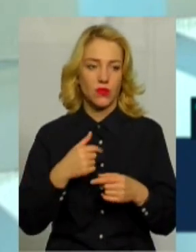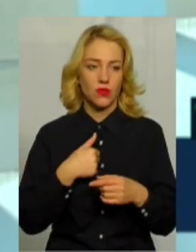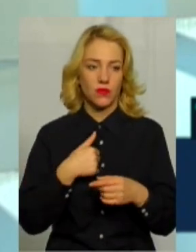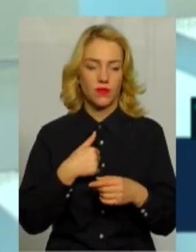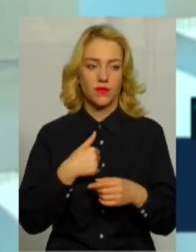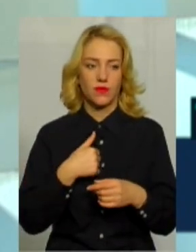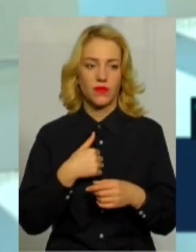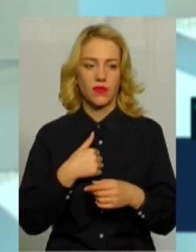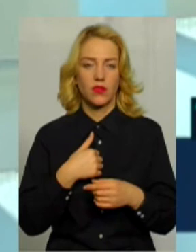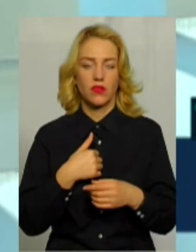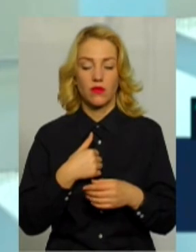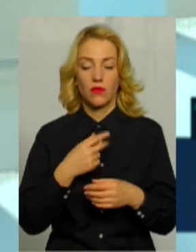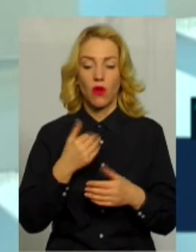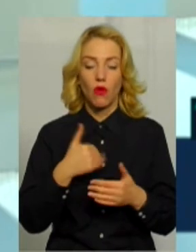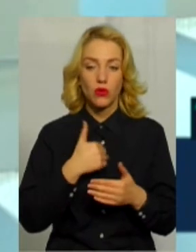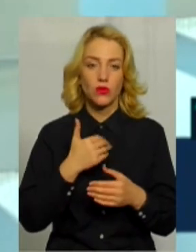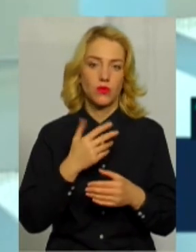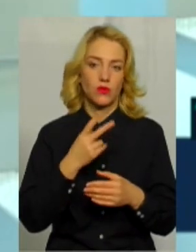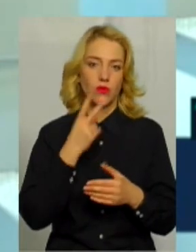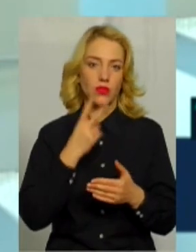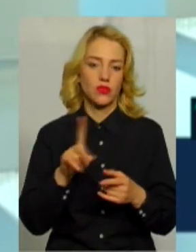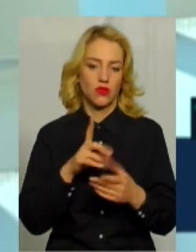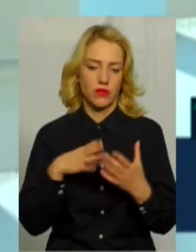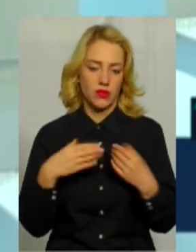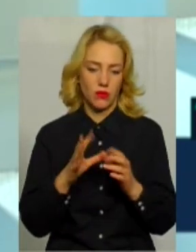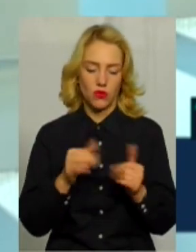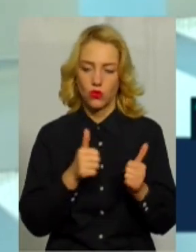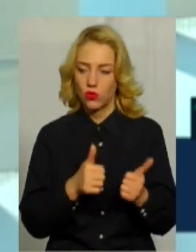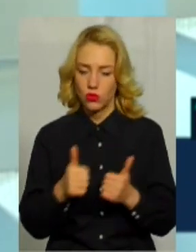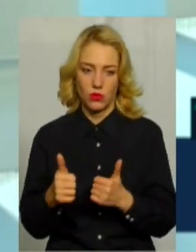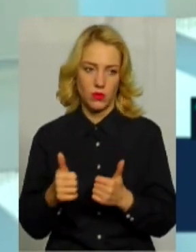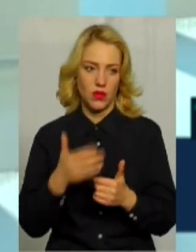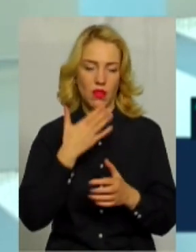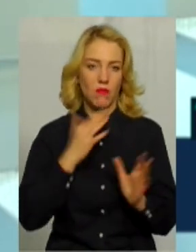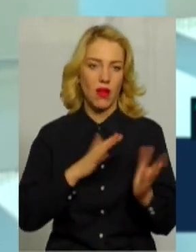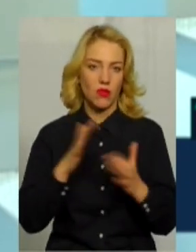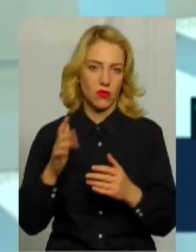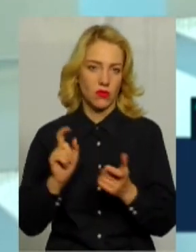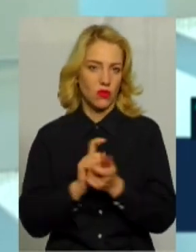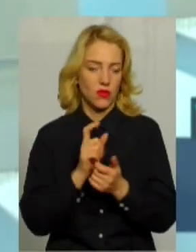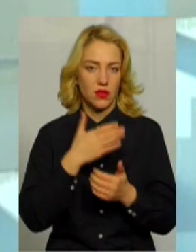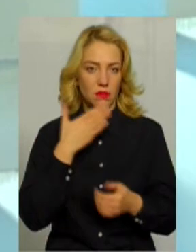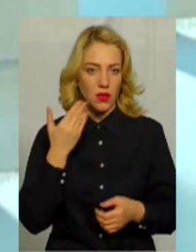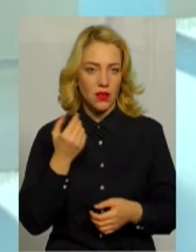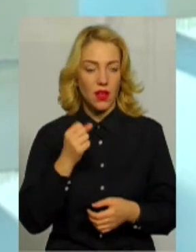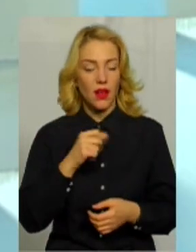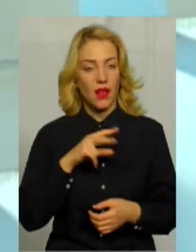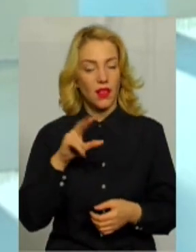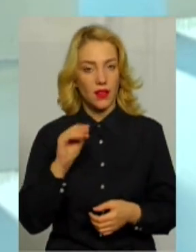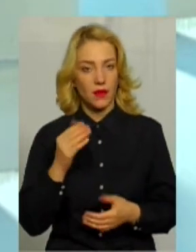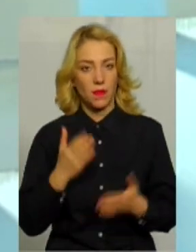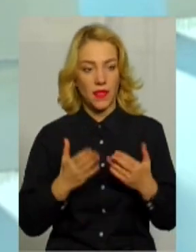картинку, що у нас всіх все добре, немає якихось там інцидентів, конфліктів. Але якщо